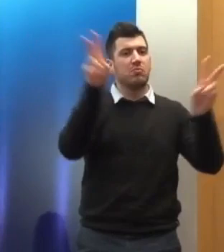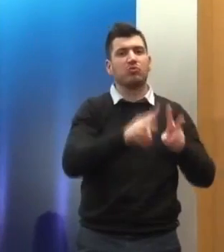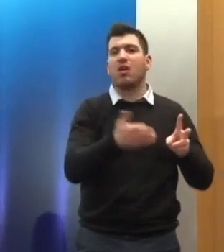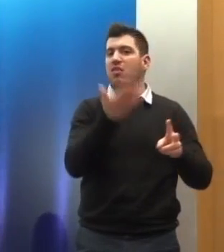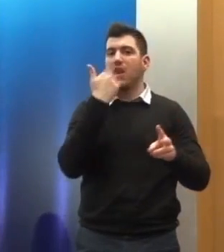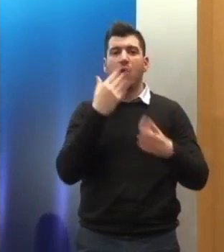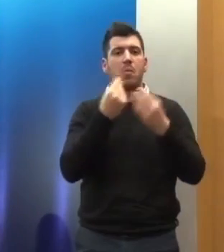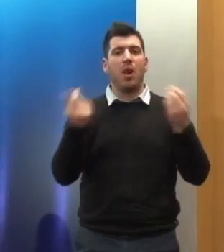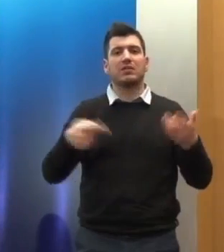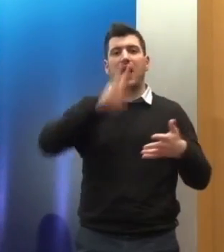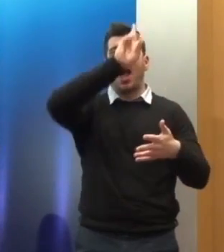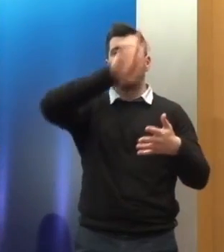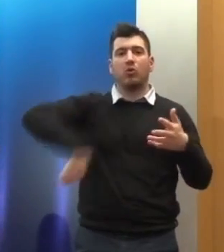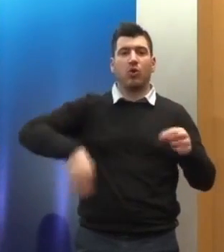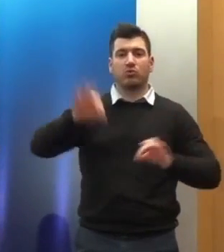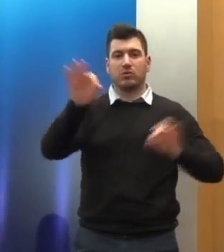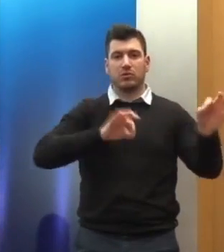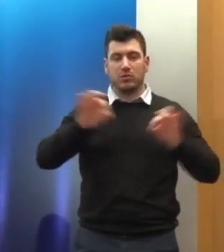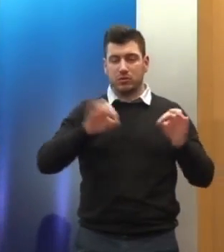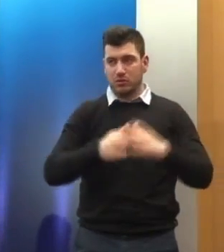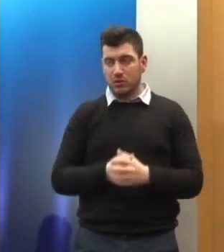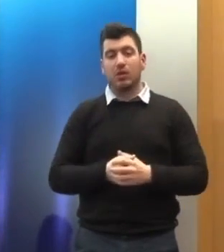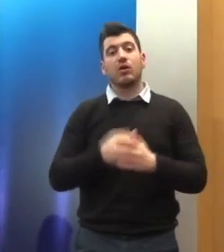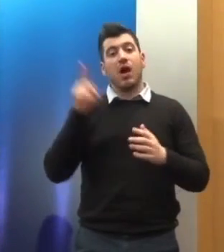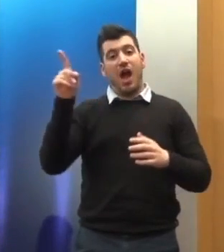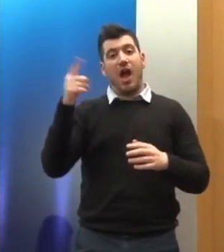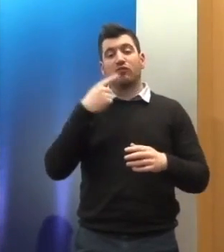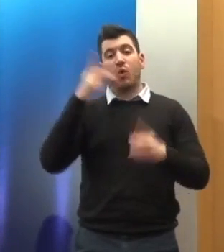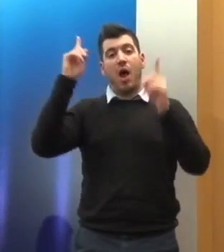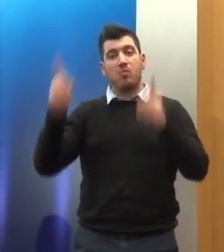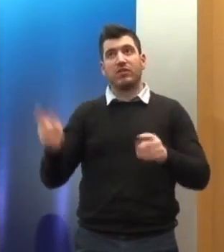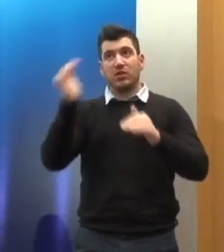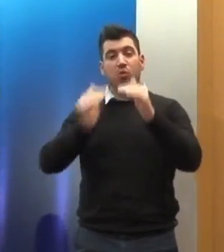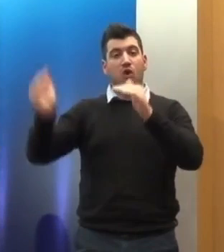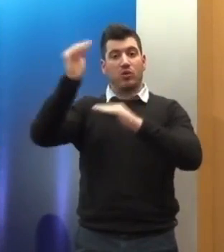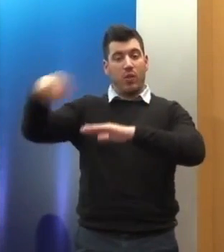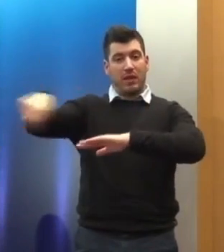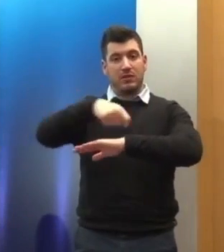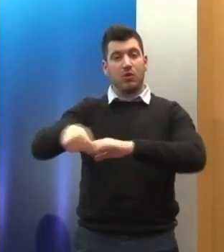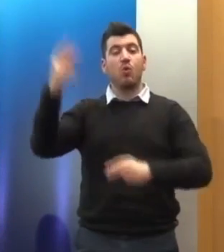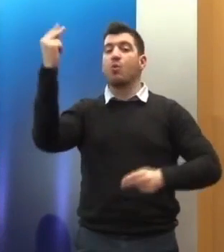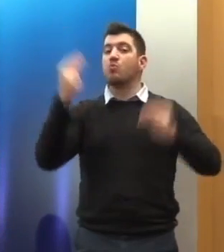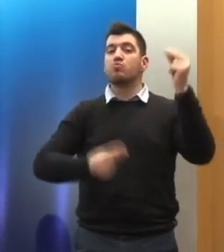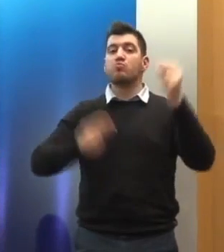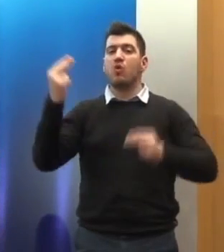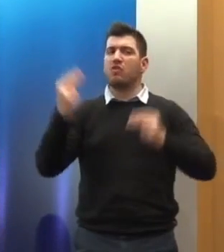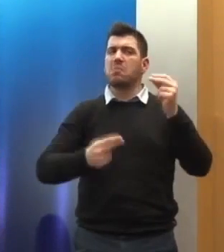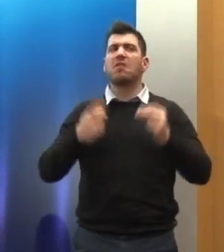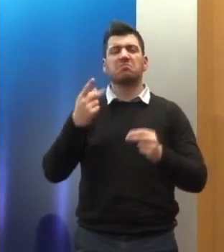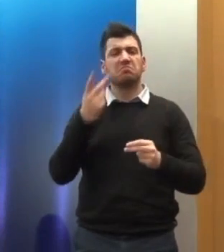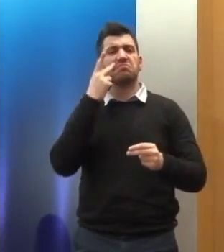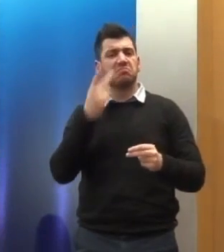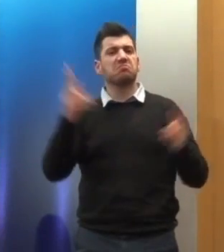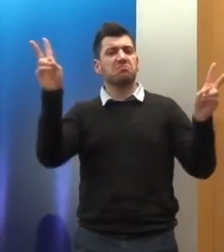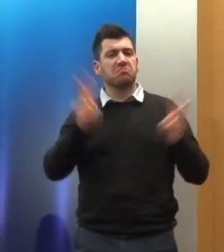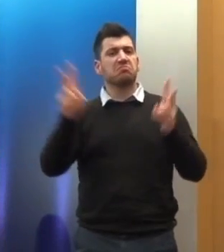πρακτικό της δικητικής ολομέλης του ανωτά του δικαστηρίου το πρόβλημα φαίνεται να έχει απορροφηθεί. Μια-δύο πρόσφατες